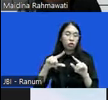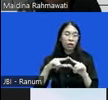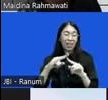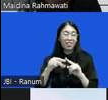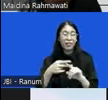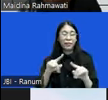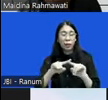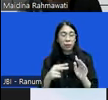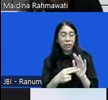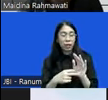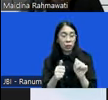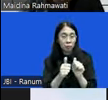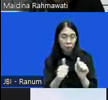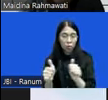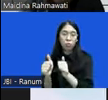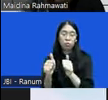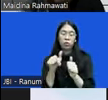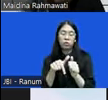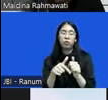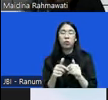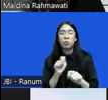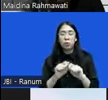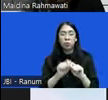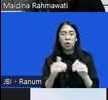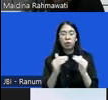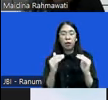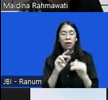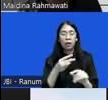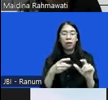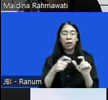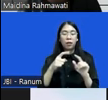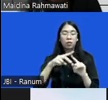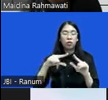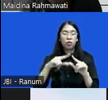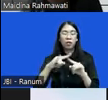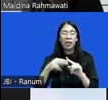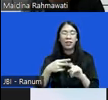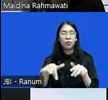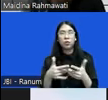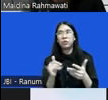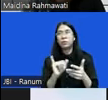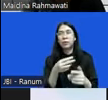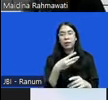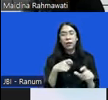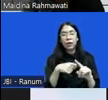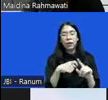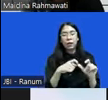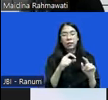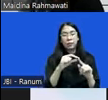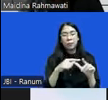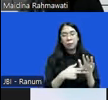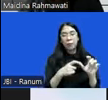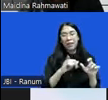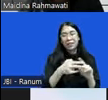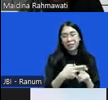-nilai yang bagus ini dia membuat restoratif jatis itu secara ekspansif dan somehow ada juga yang menyatakan bahwa